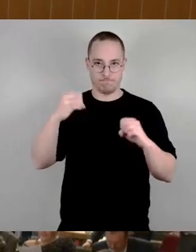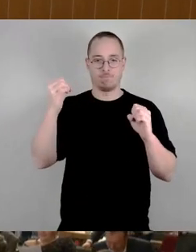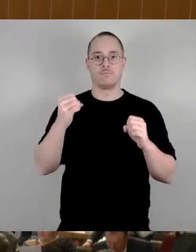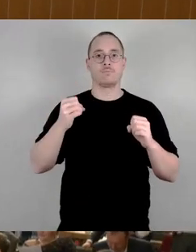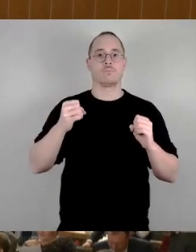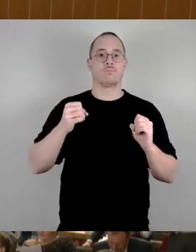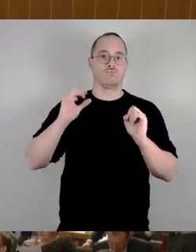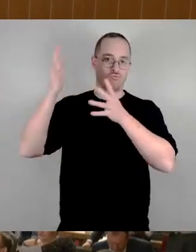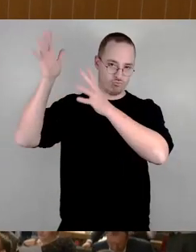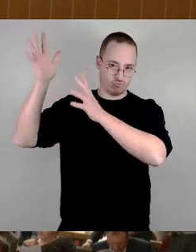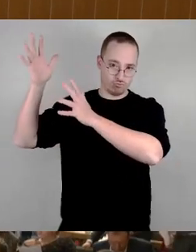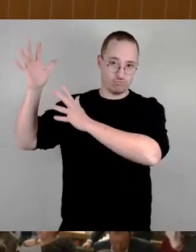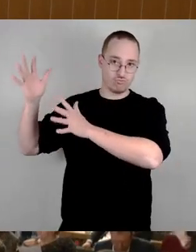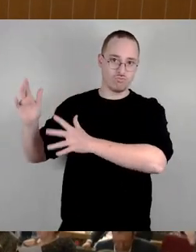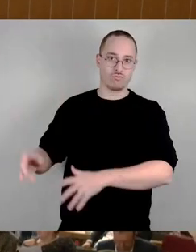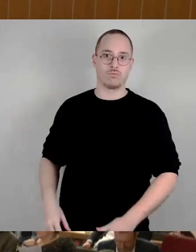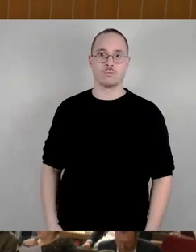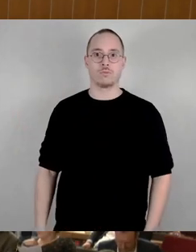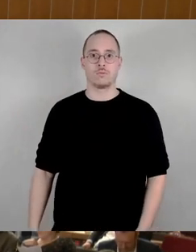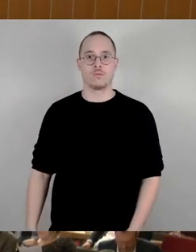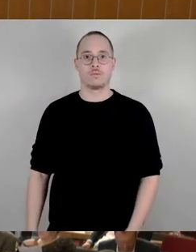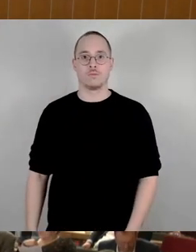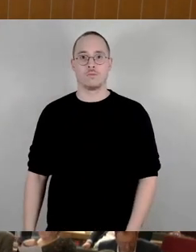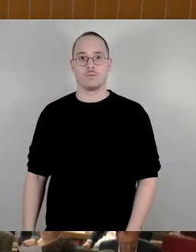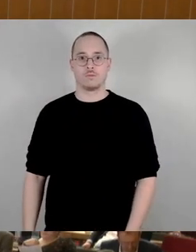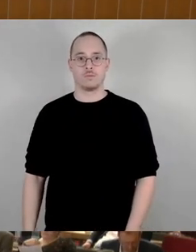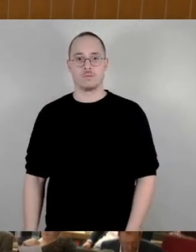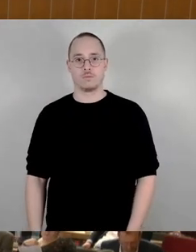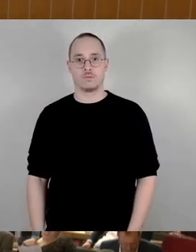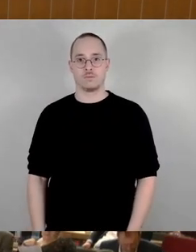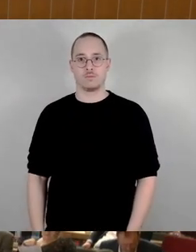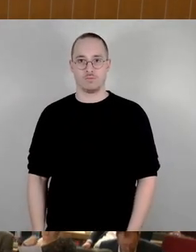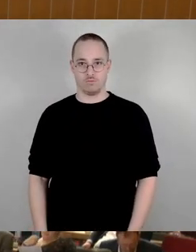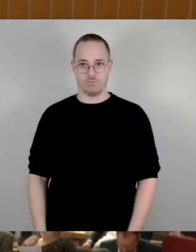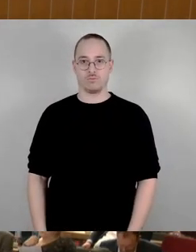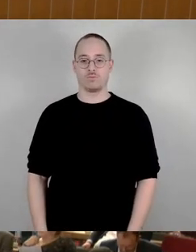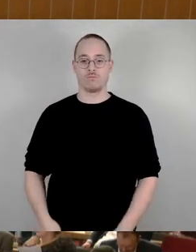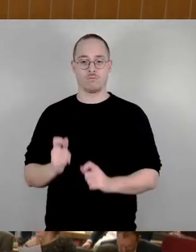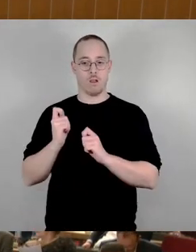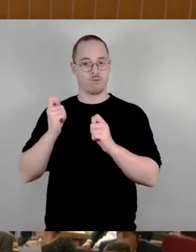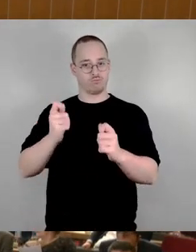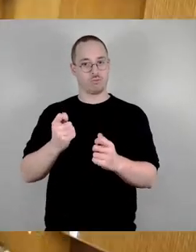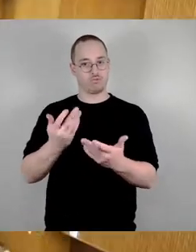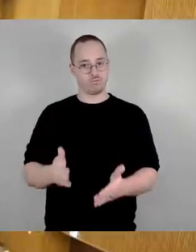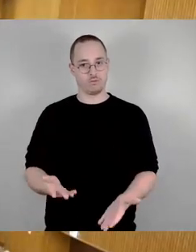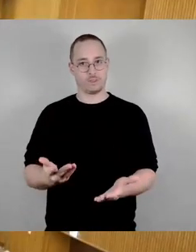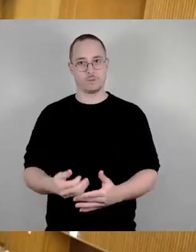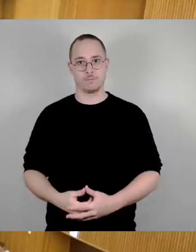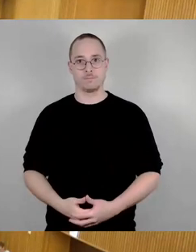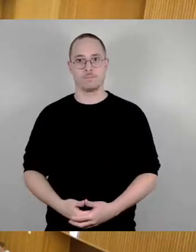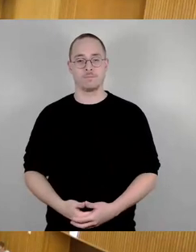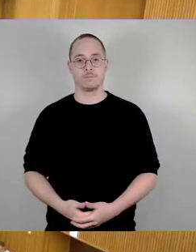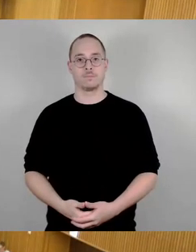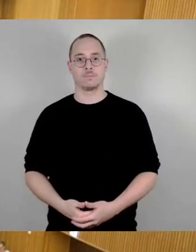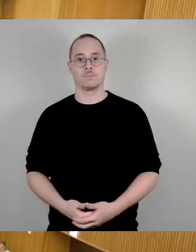So, damit ist der Antrag eingebracht. Wie ich gehört habe, kann Frau